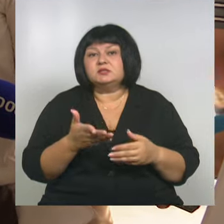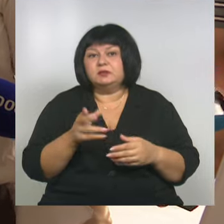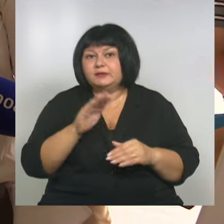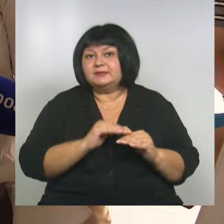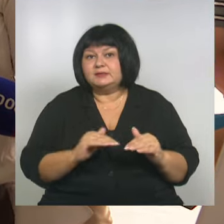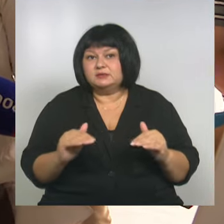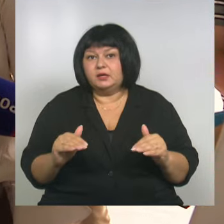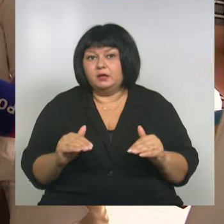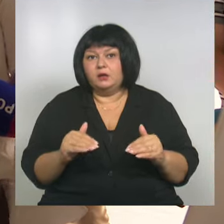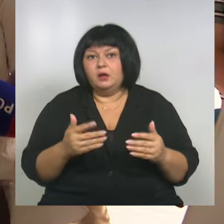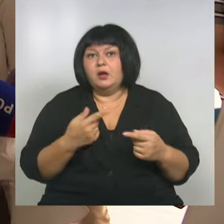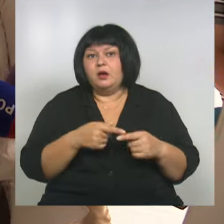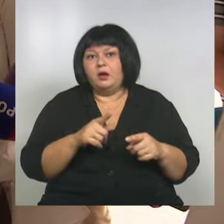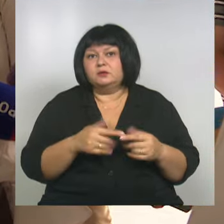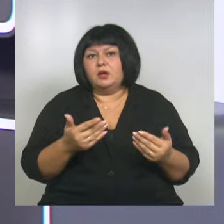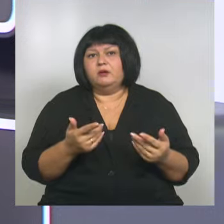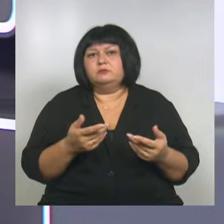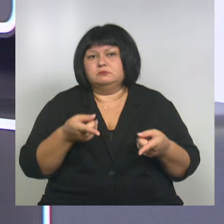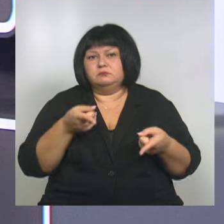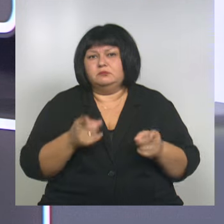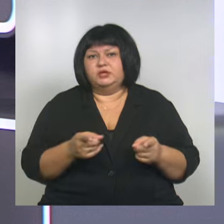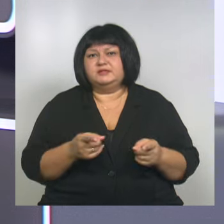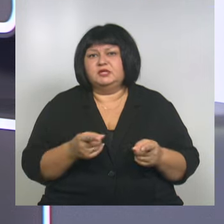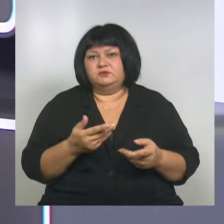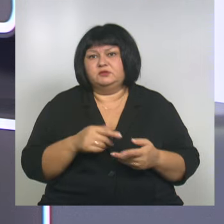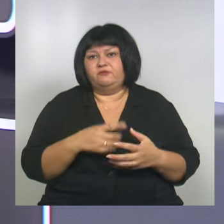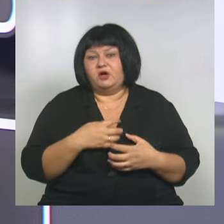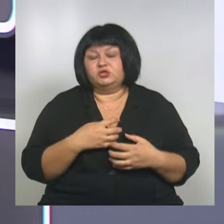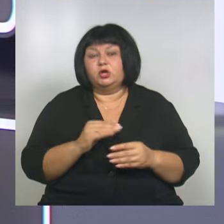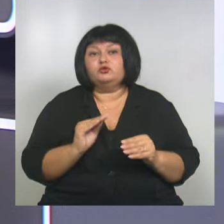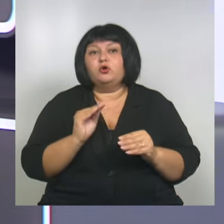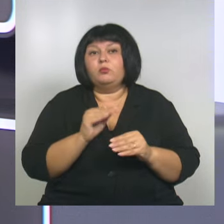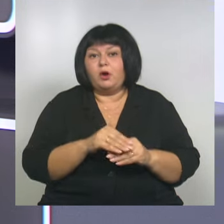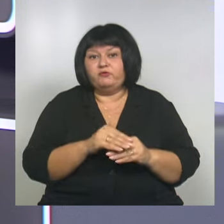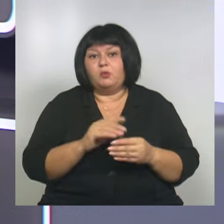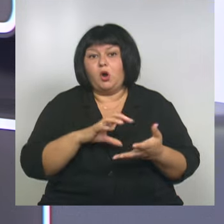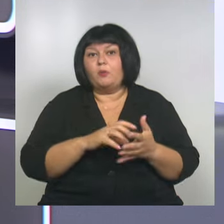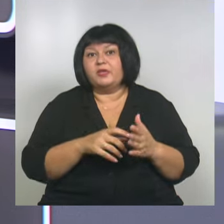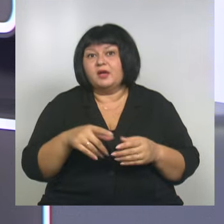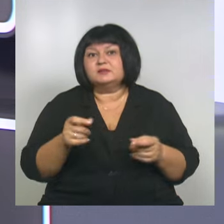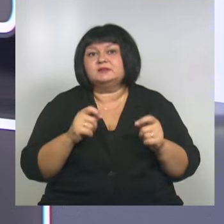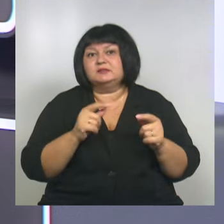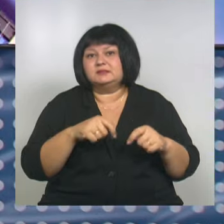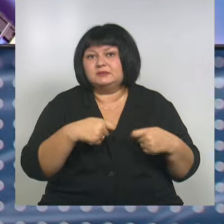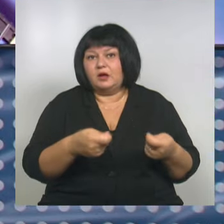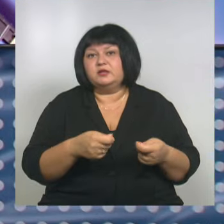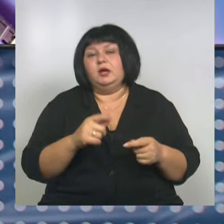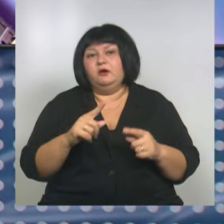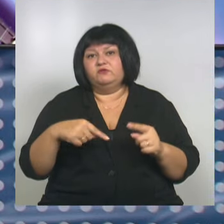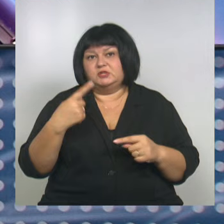естественность рощи, мне кажется, очень важна. Добавим, сдать объект планируют в следующем году.